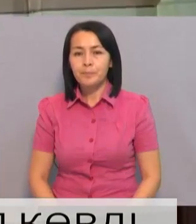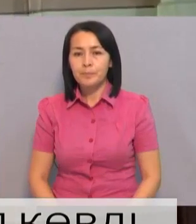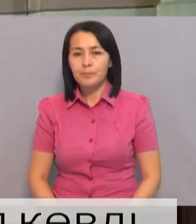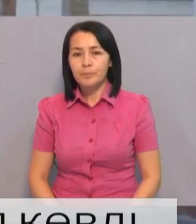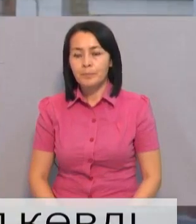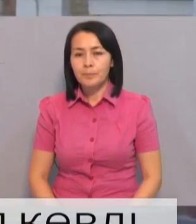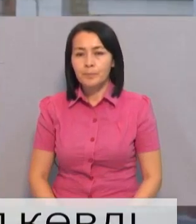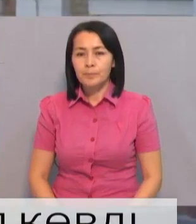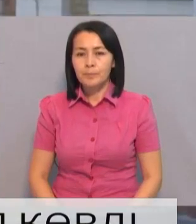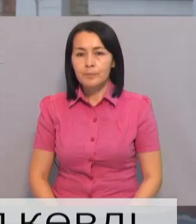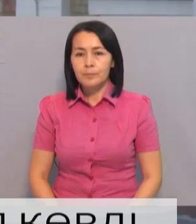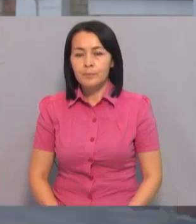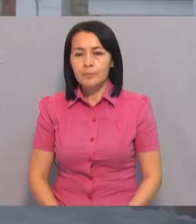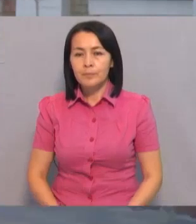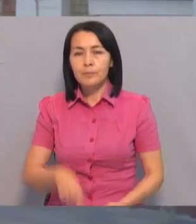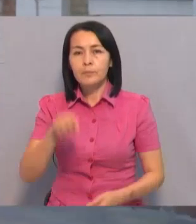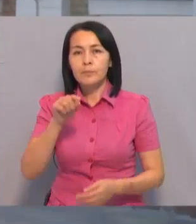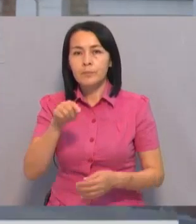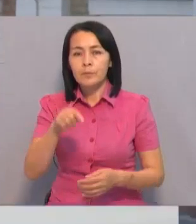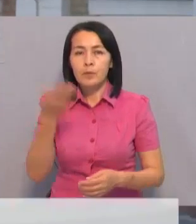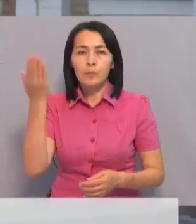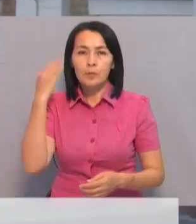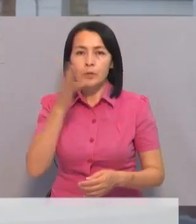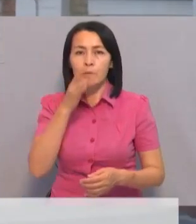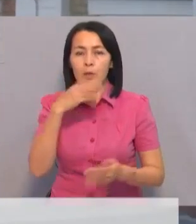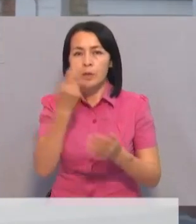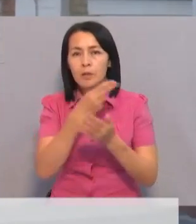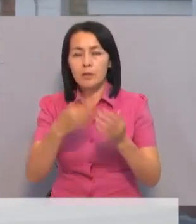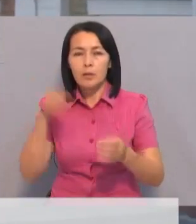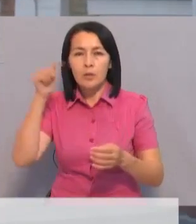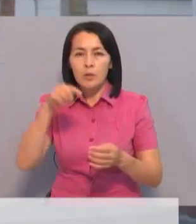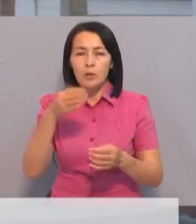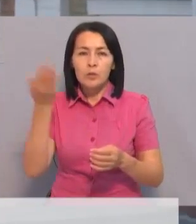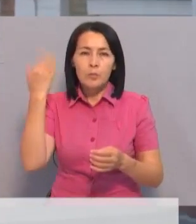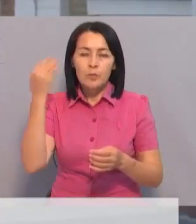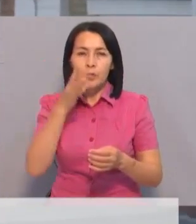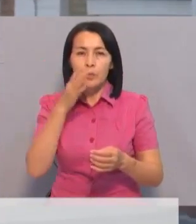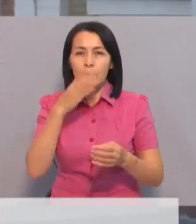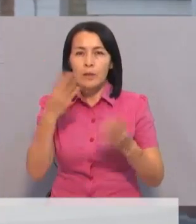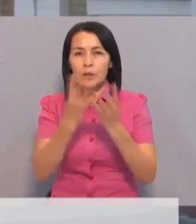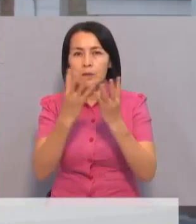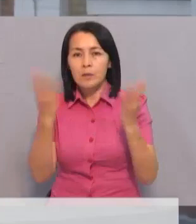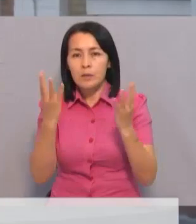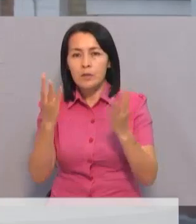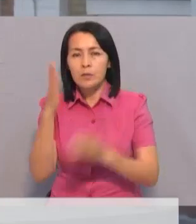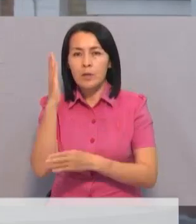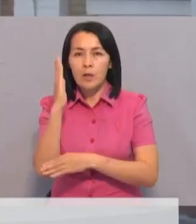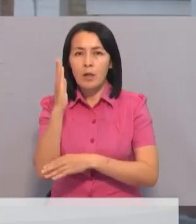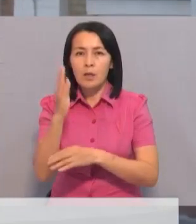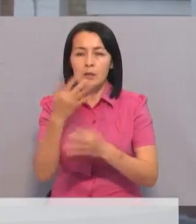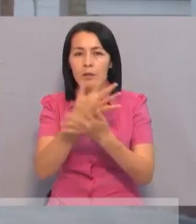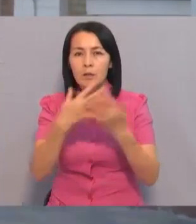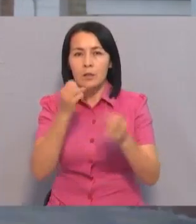Сол кездегі дизайн, сол кездегі сұртық келбет, оның ішіндегі ағаш пиымдарынан үстелінген